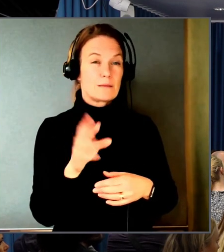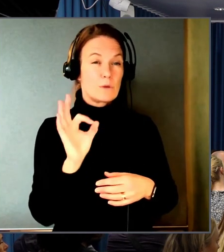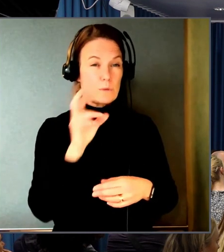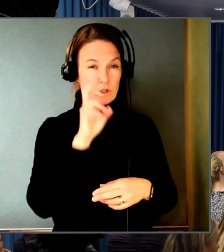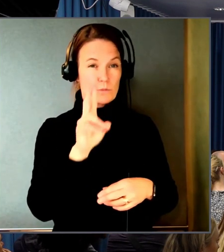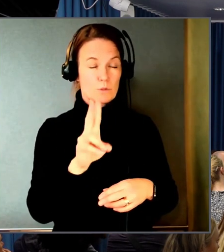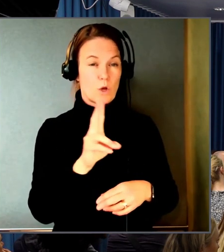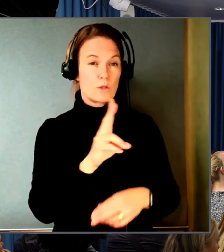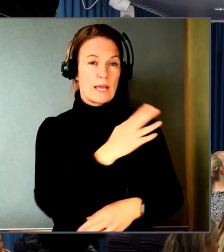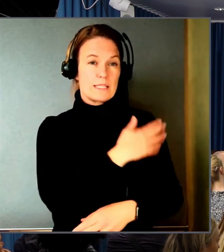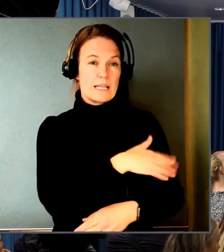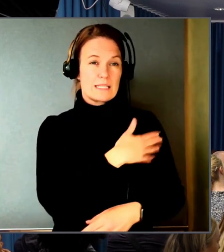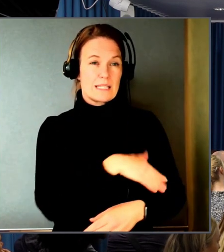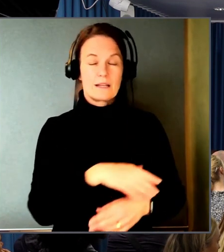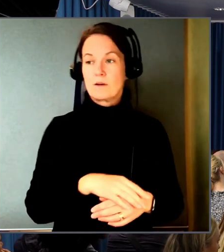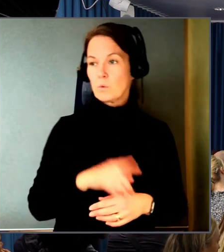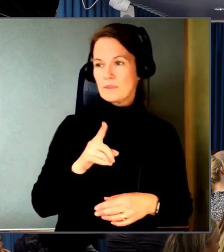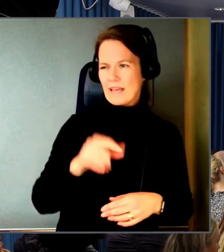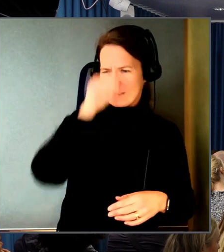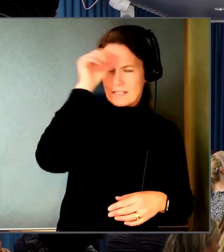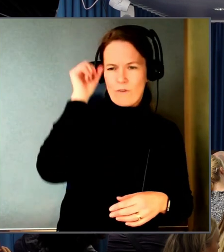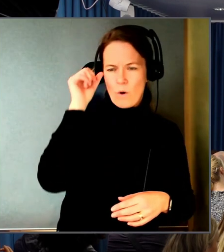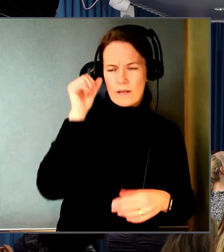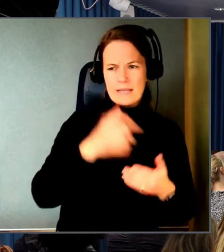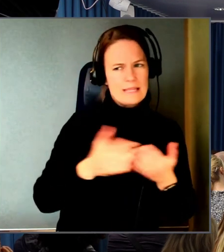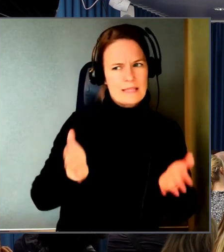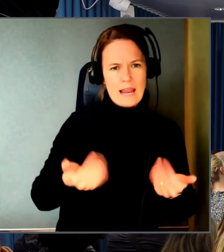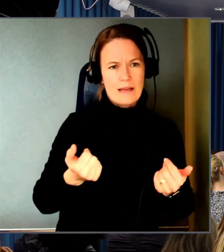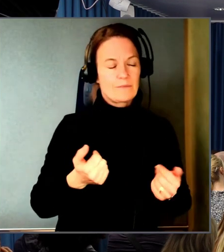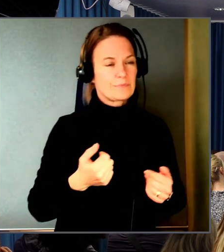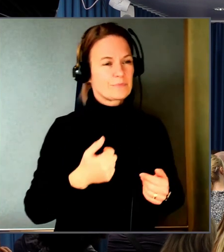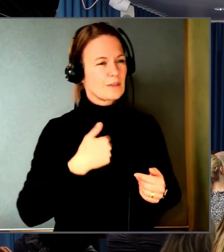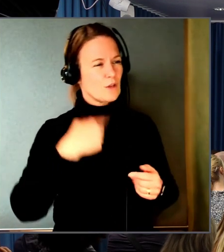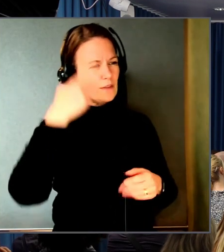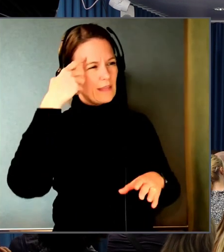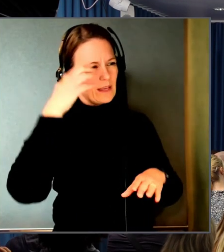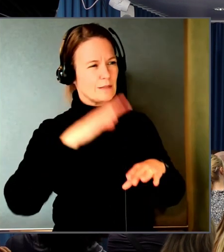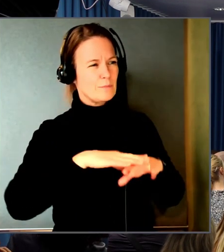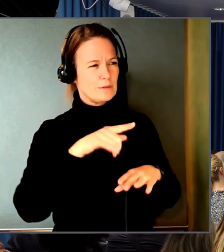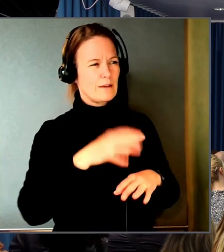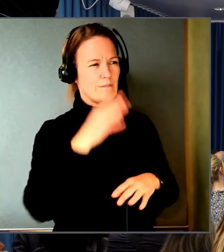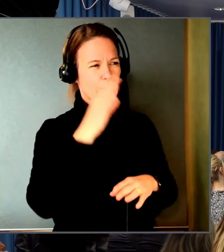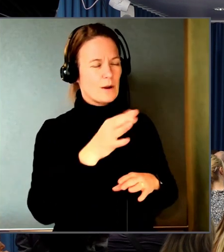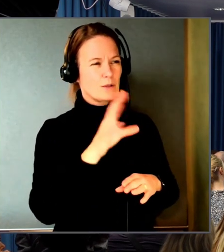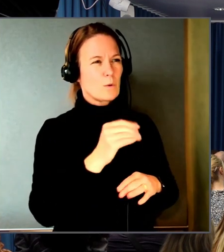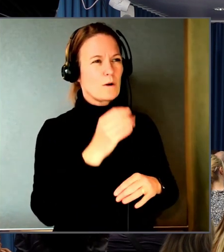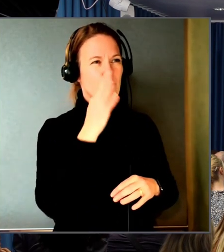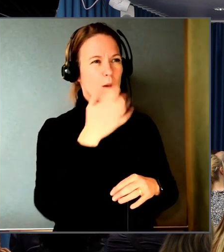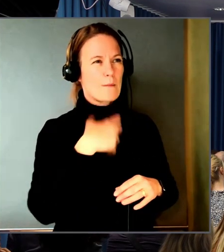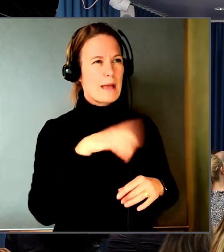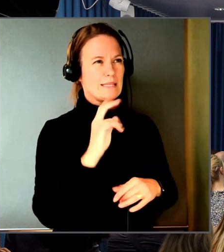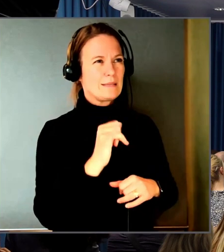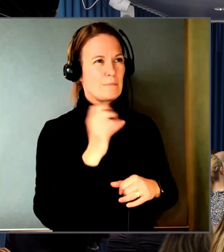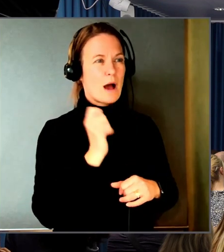Den är svår. Den är inte helt lätt. Nej. Nej. Jag har tänkt på den sen. Någon ställde frågan. Den är. Jag tycker den är